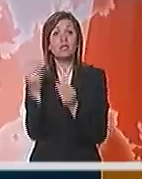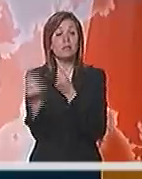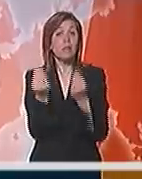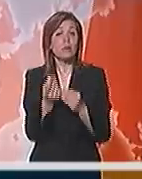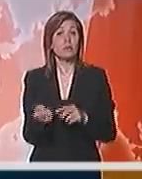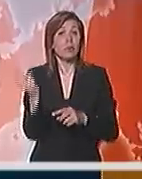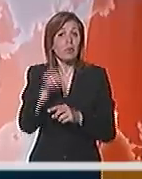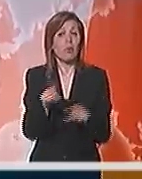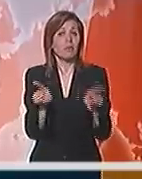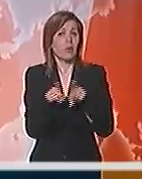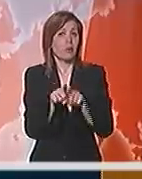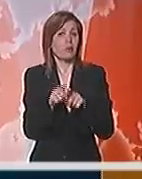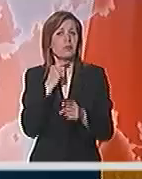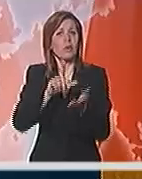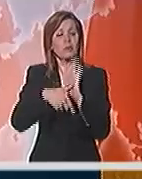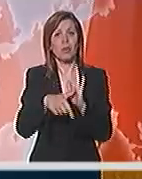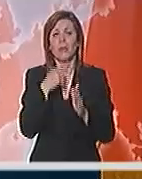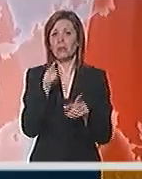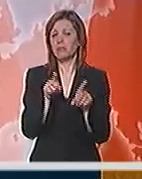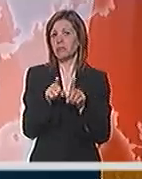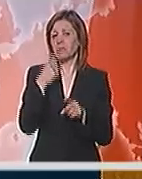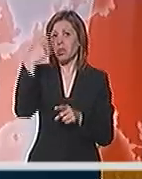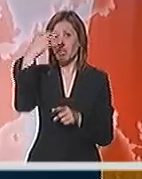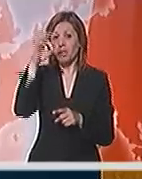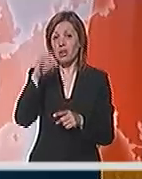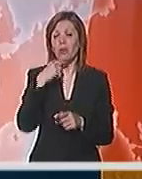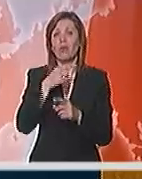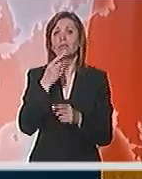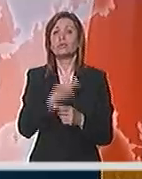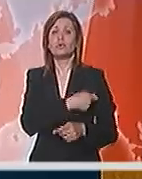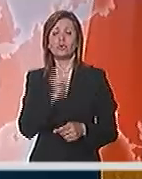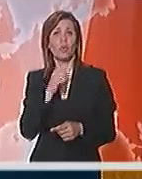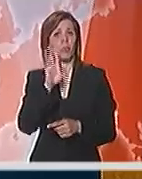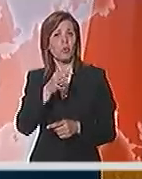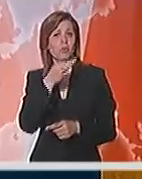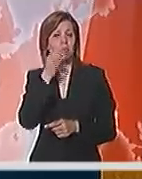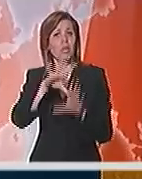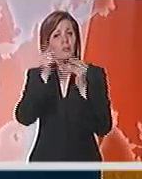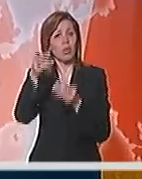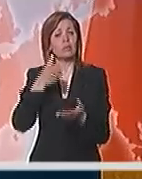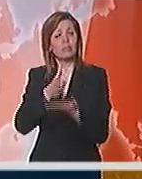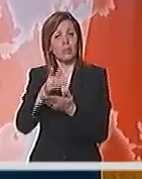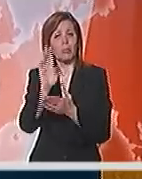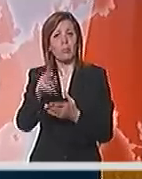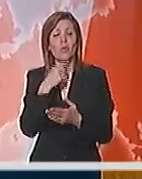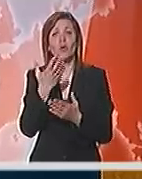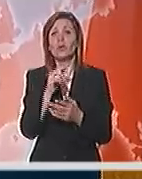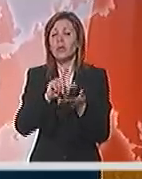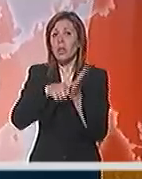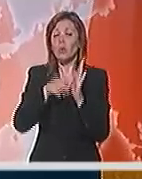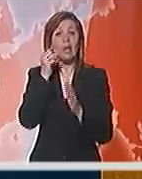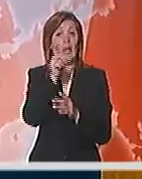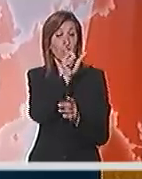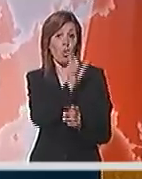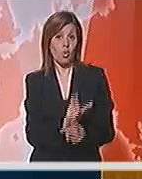dolazila također tema i predmet koji je jedino organi unutrašnjih poslova, kod kojih je ceo predmet i postupak od trenutka kada su